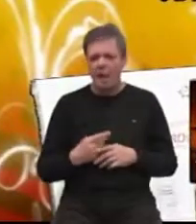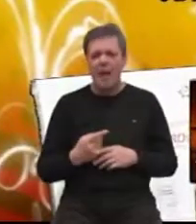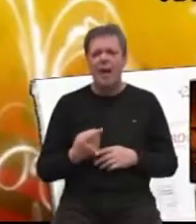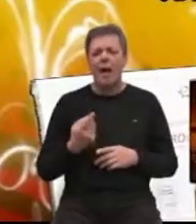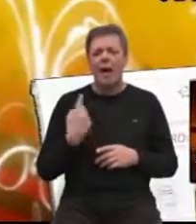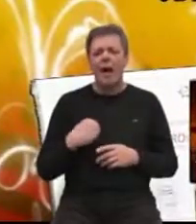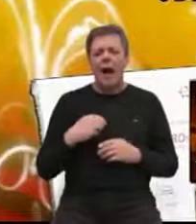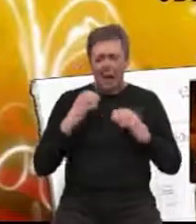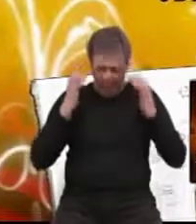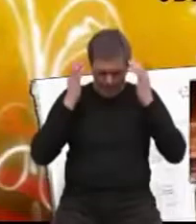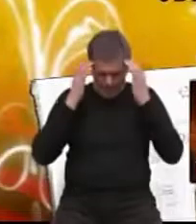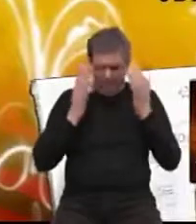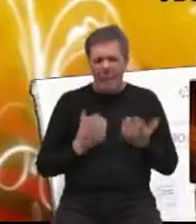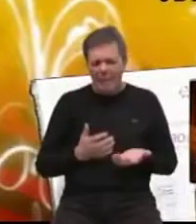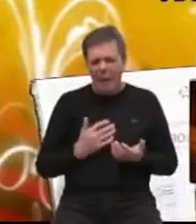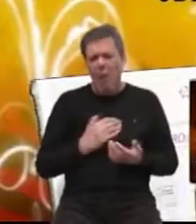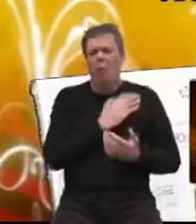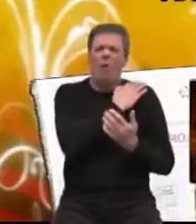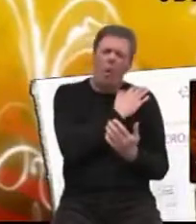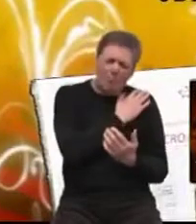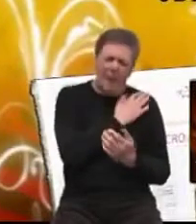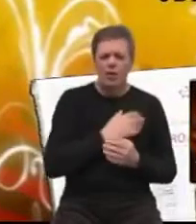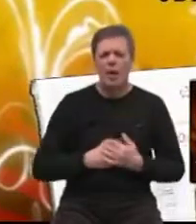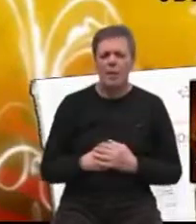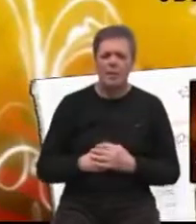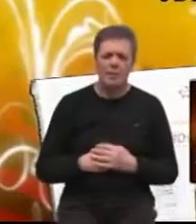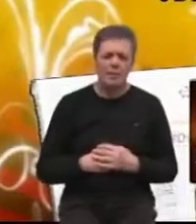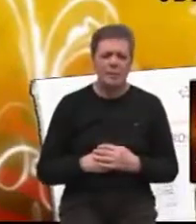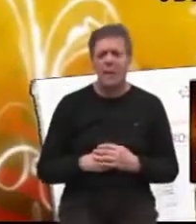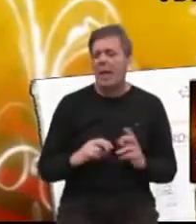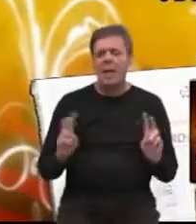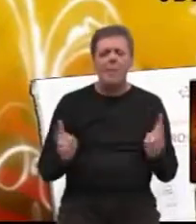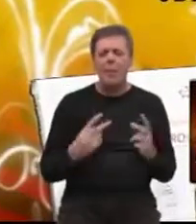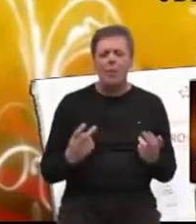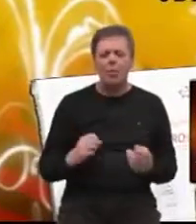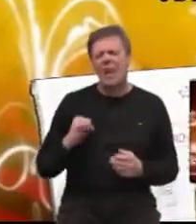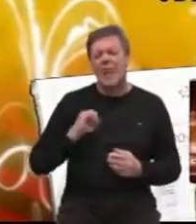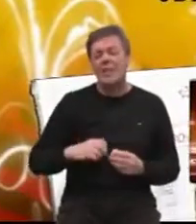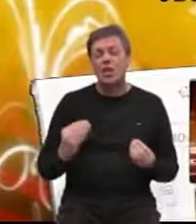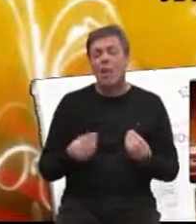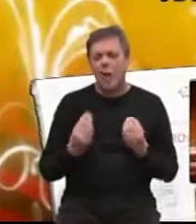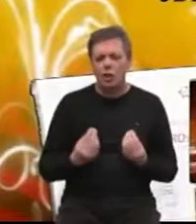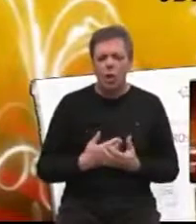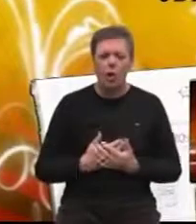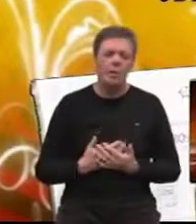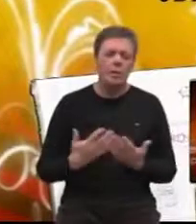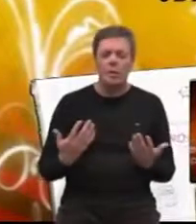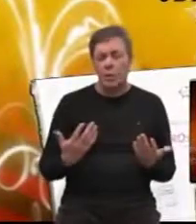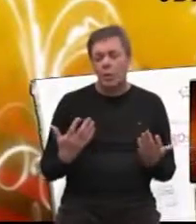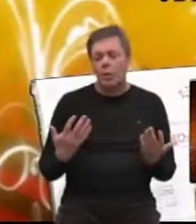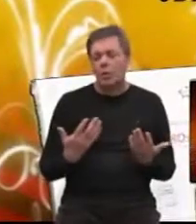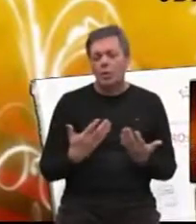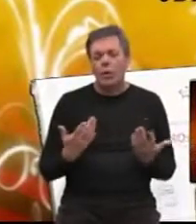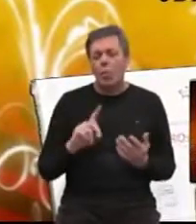mentalno počne biti opterećena, bolesna, nemoguće da izdrži nešto, čemu čak